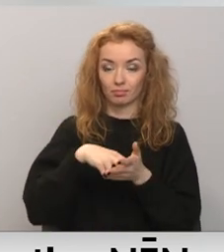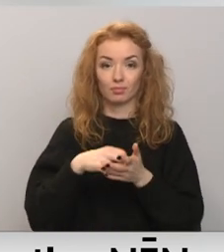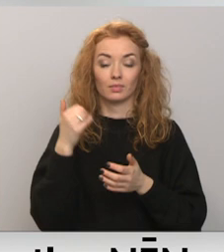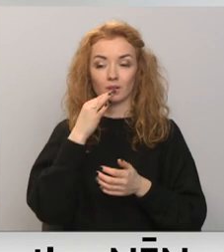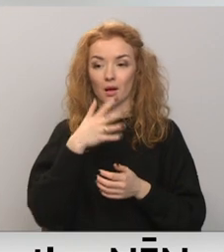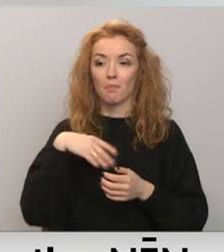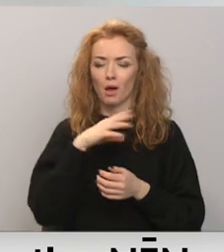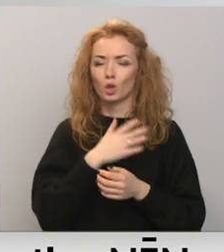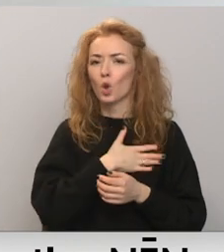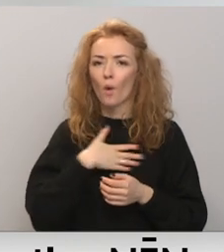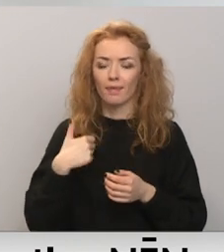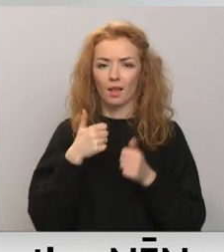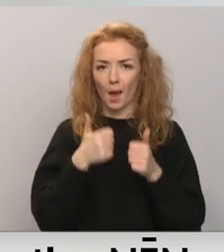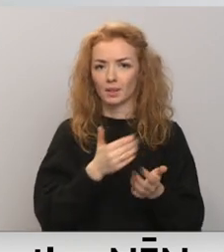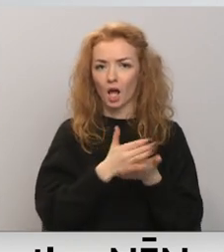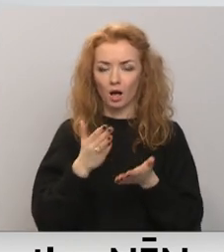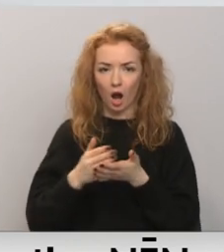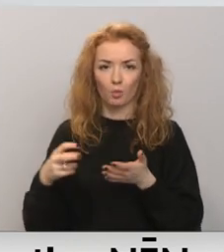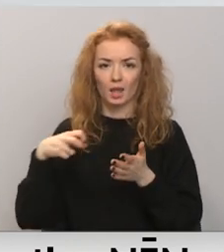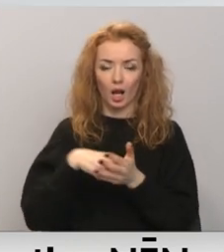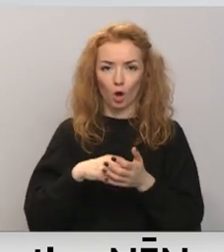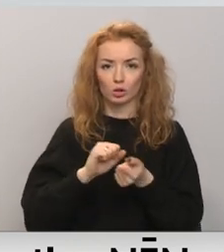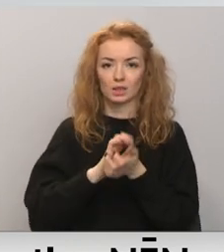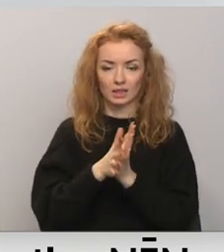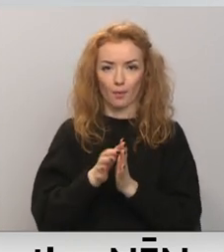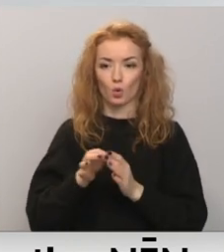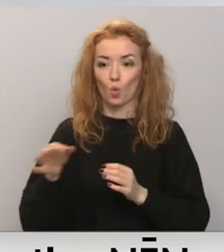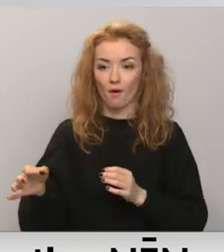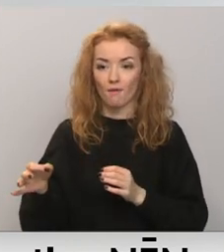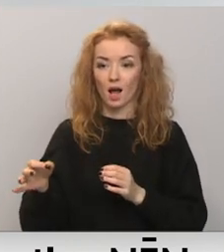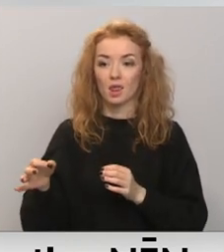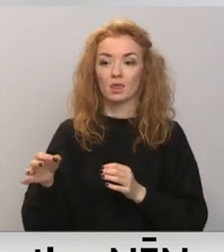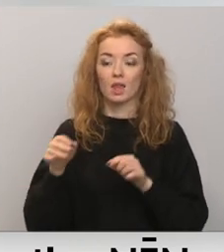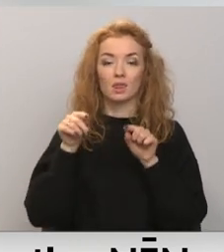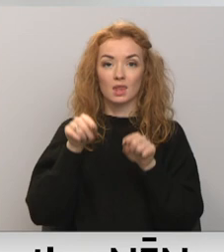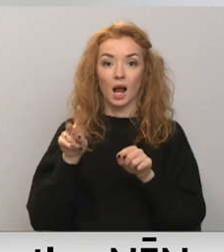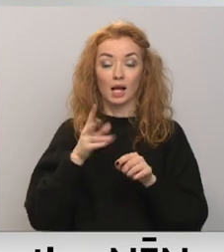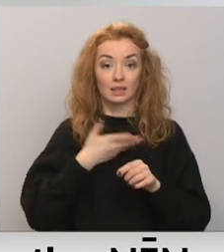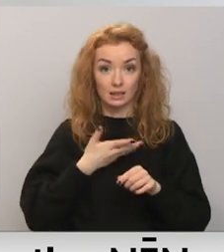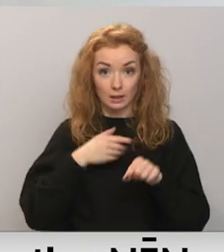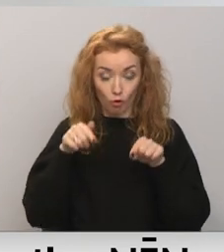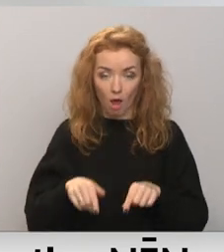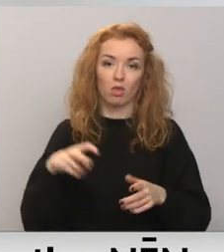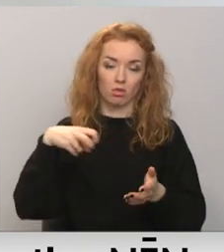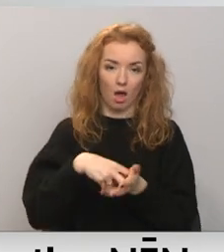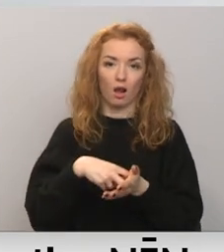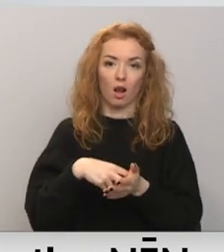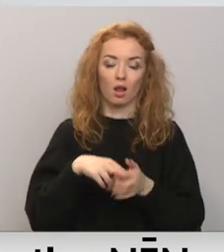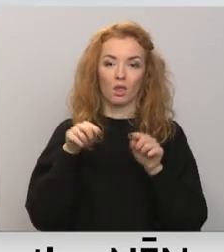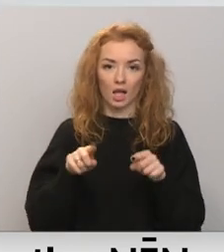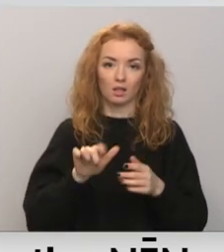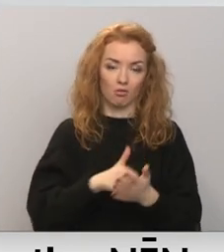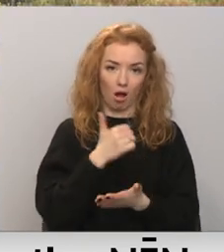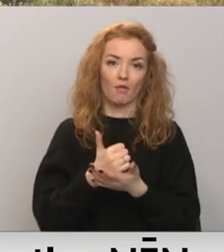ļoti sakārtojām šo deklarēšanā sistēmu novadā. Tiek ar pēc dzīvotie arī te piedeklarējās. Tas ir tas